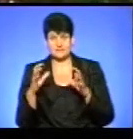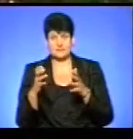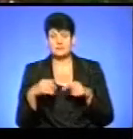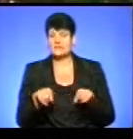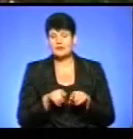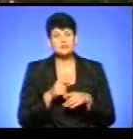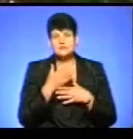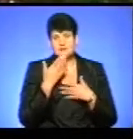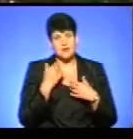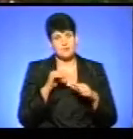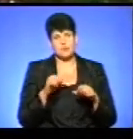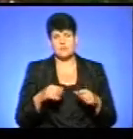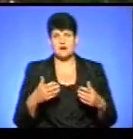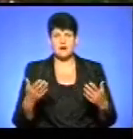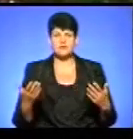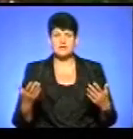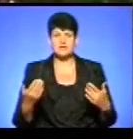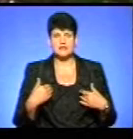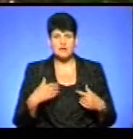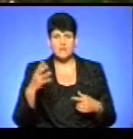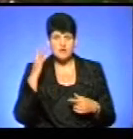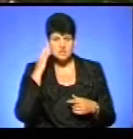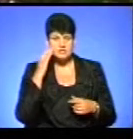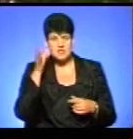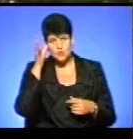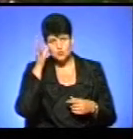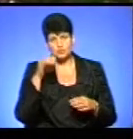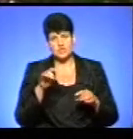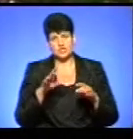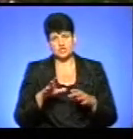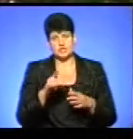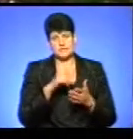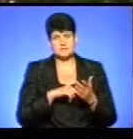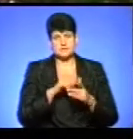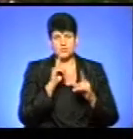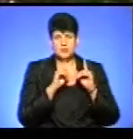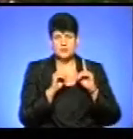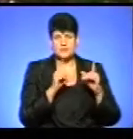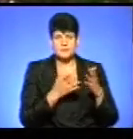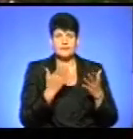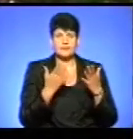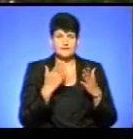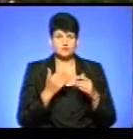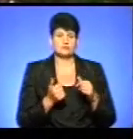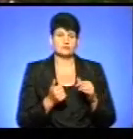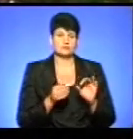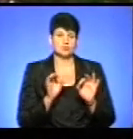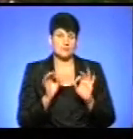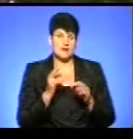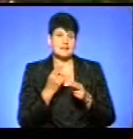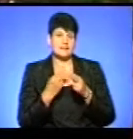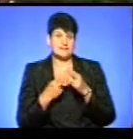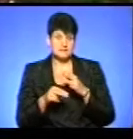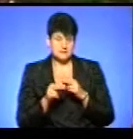маємо права. І тому я вважаю, що це розумне рішення міської ради. Якщо гідний цирк з